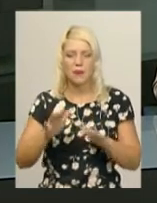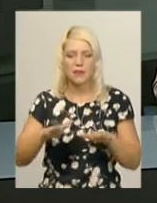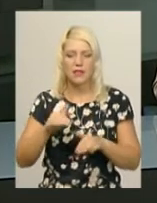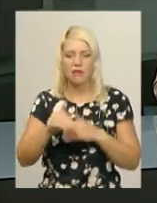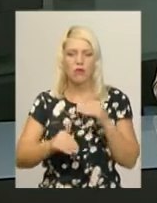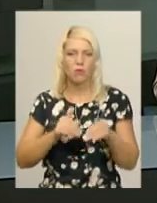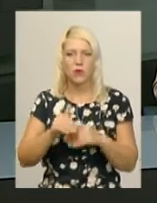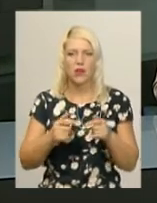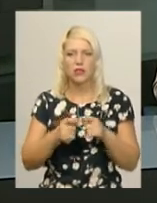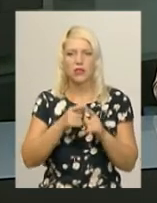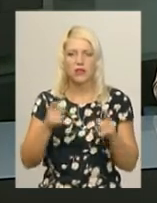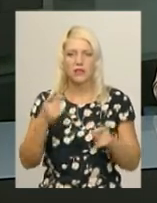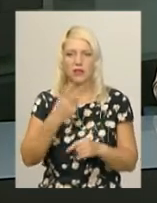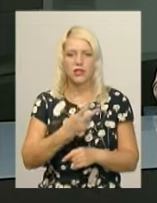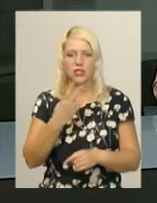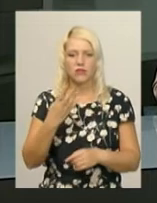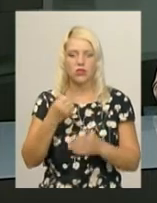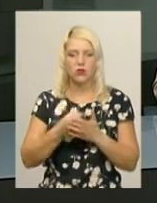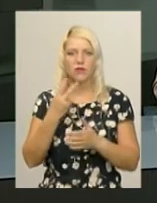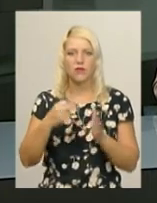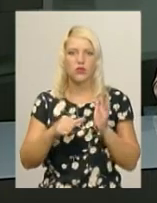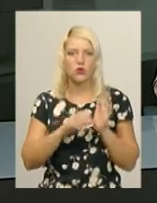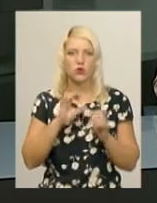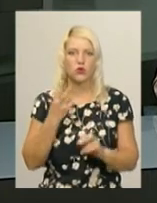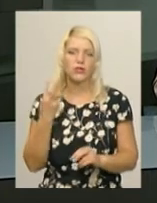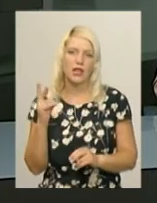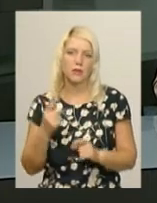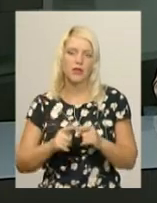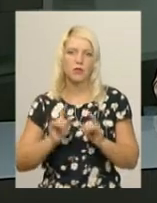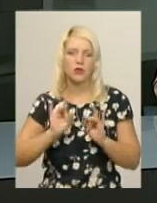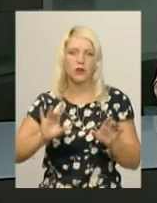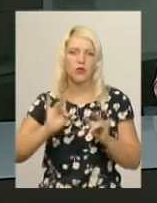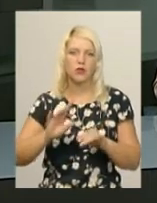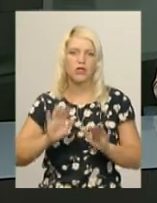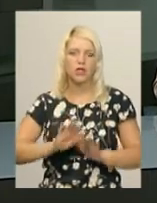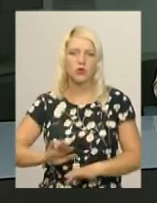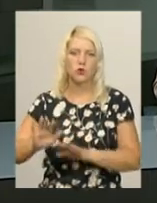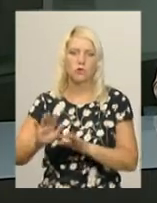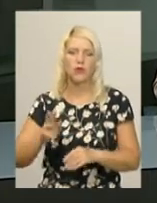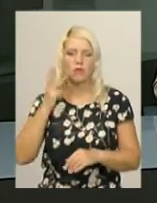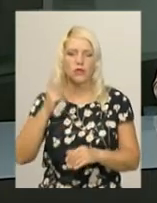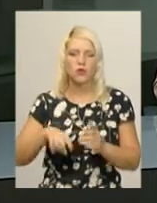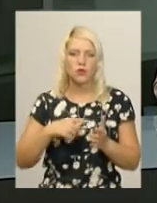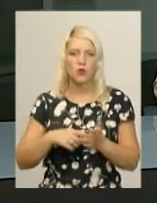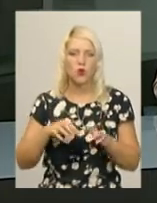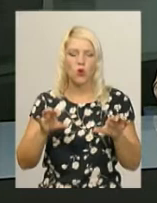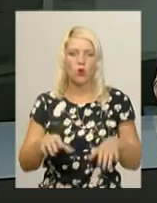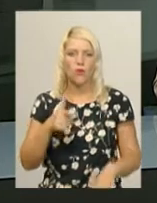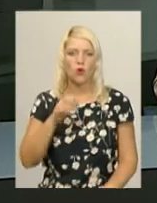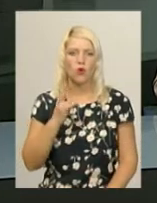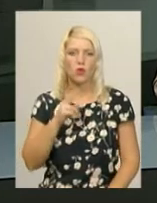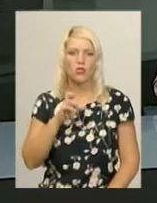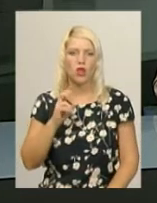впродовж трьох днів – з 24 до 26 серпня. Про це повідомив заступник Хмельницького міського голови Володимир Гончарук.